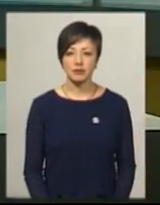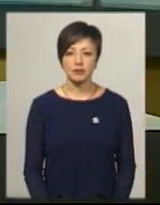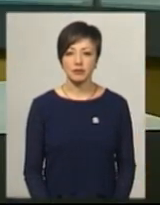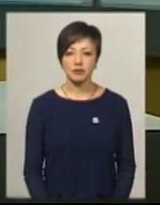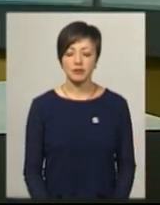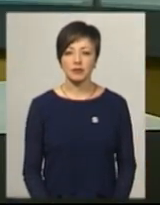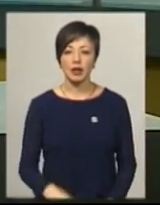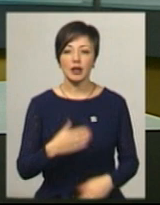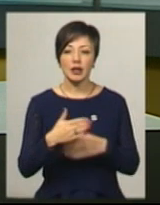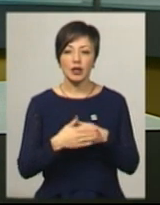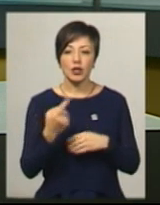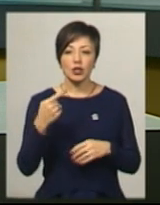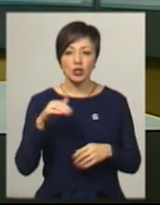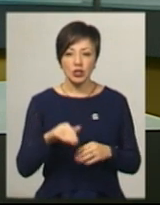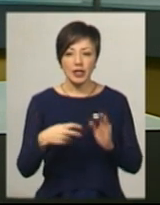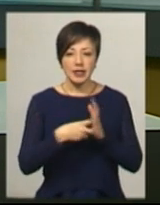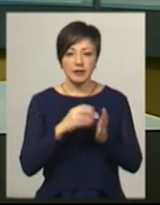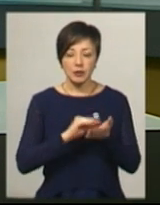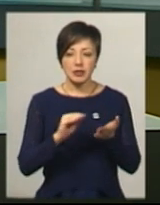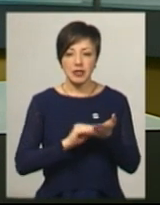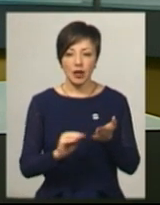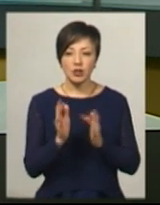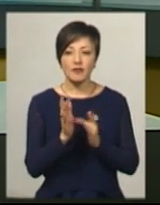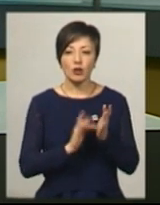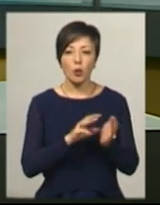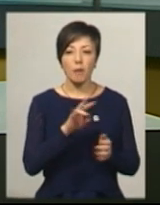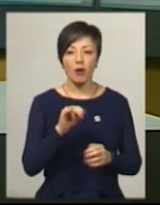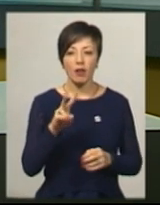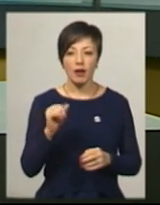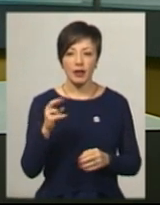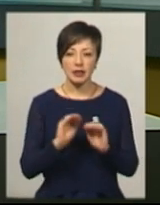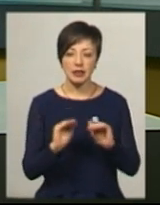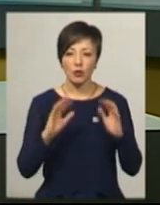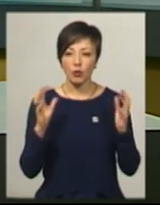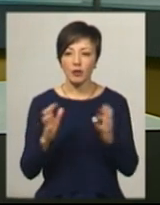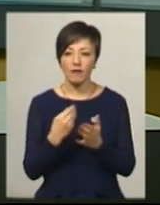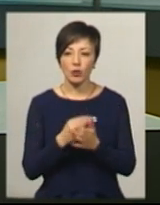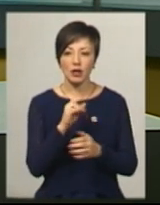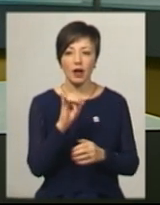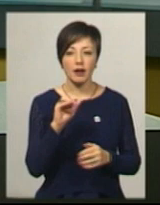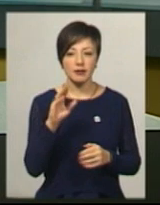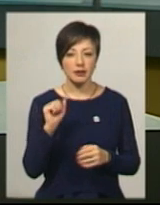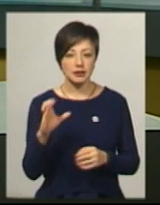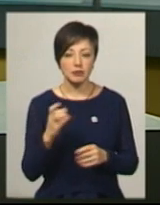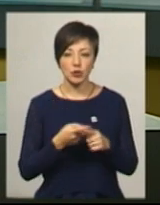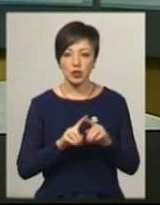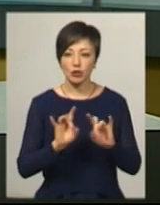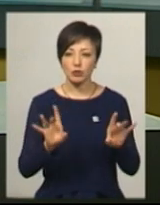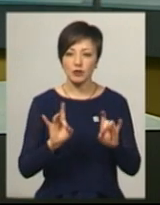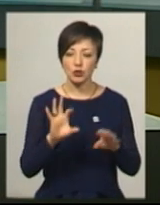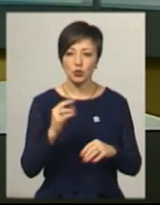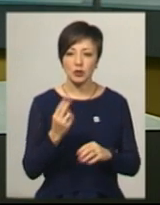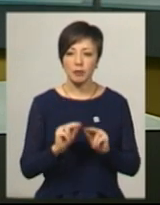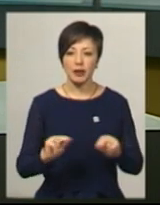Майже тисячу листів цьогоріч написали до Святого Миколая діти, якими опікується благодійний фонд «Карітас». Про це розповіла